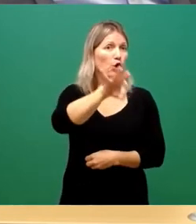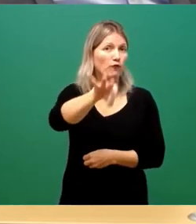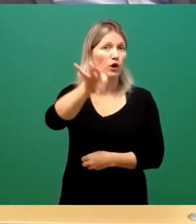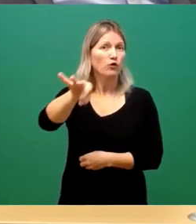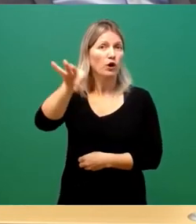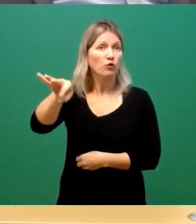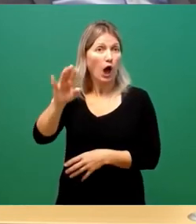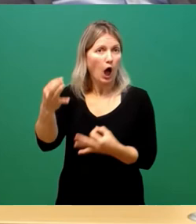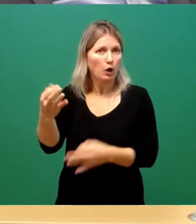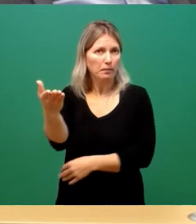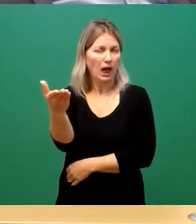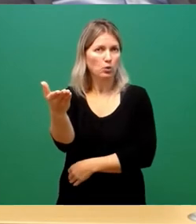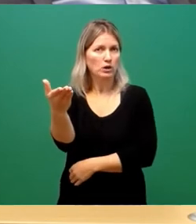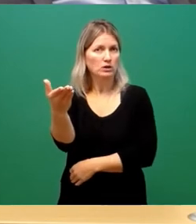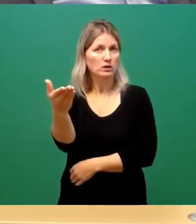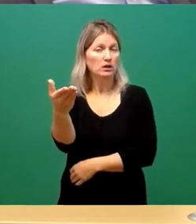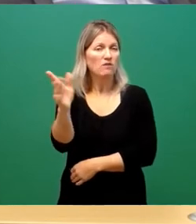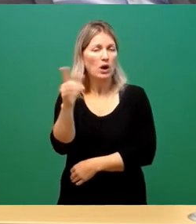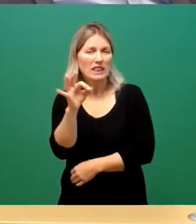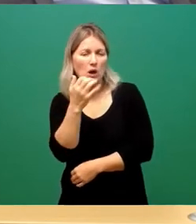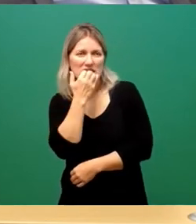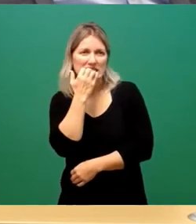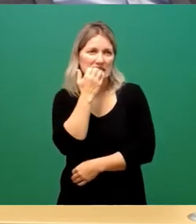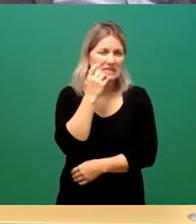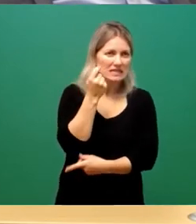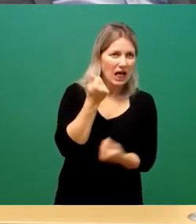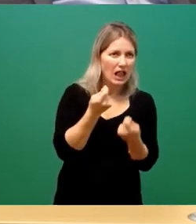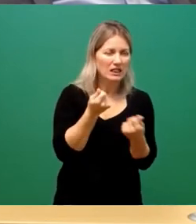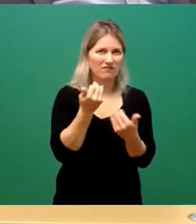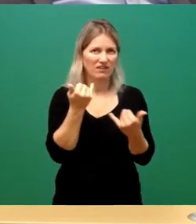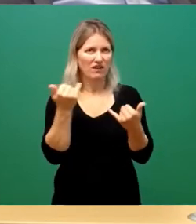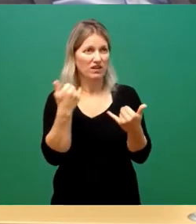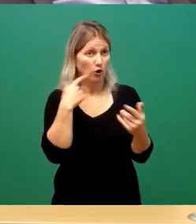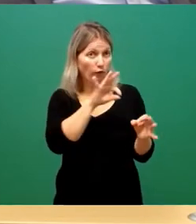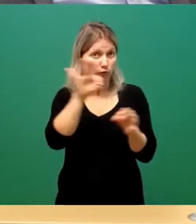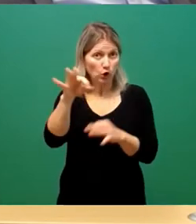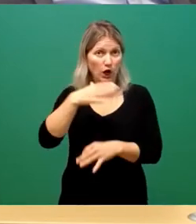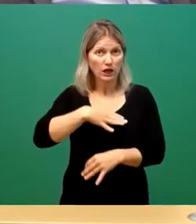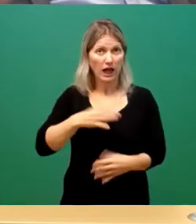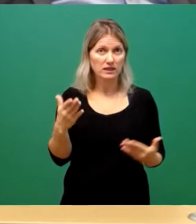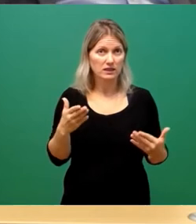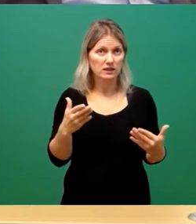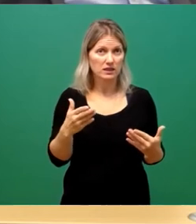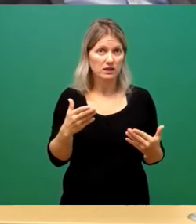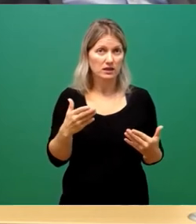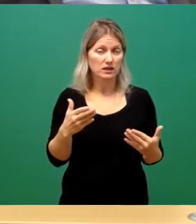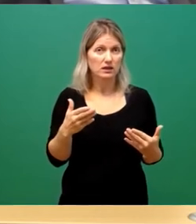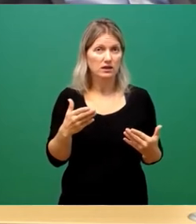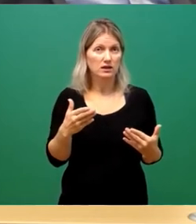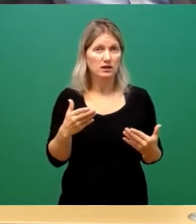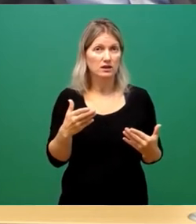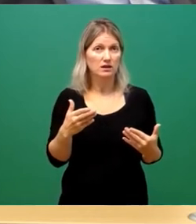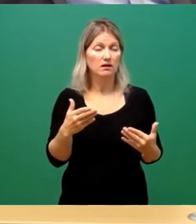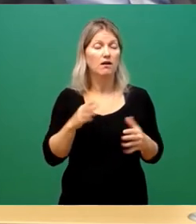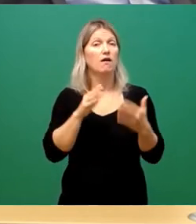wo wir hart auf Kante genäht in allen Bereichen sind. Und ohne, dass es eine Verbesserung